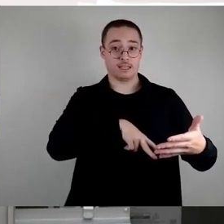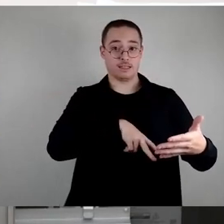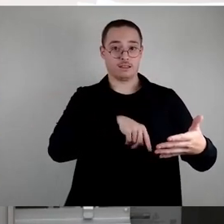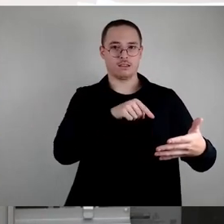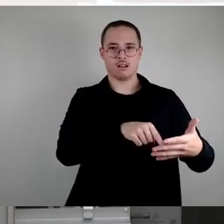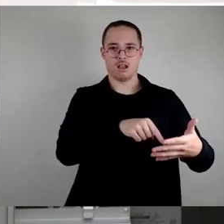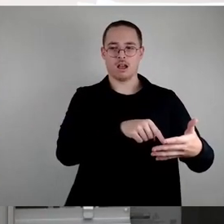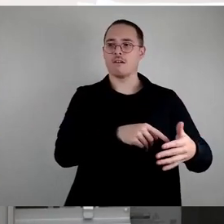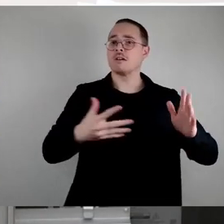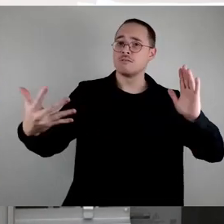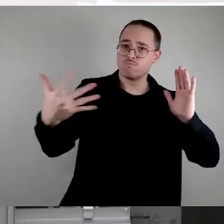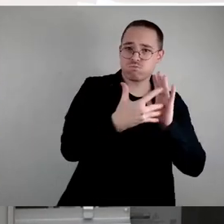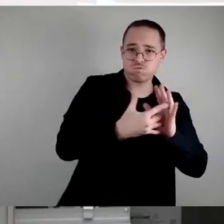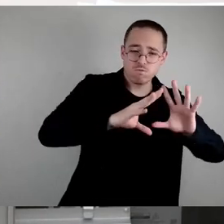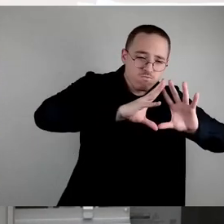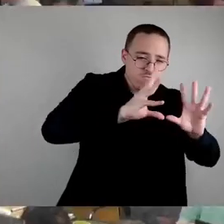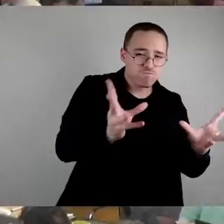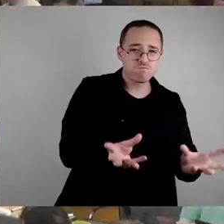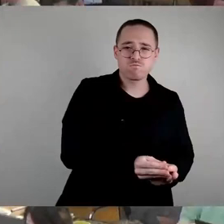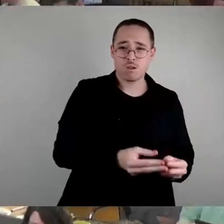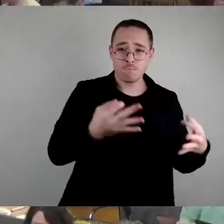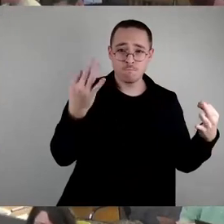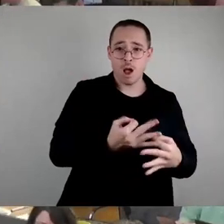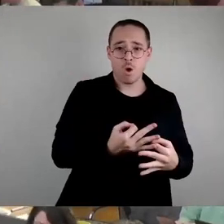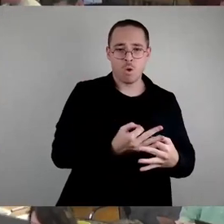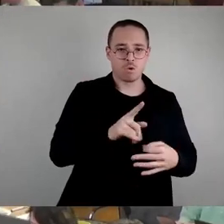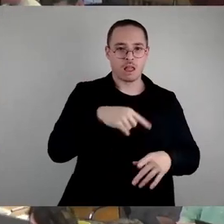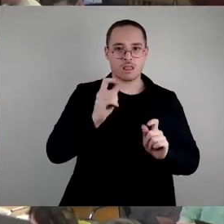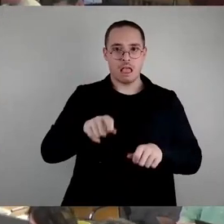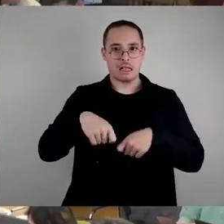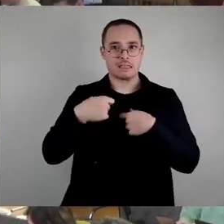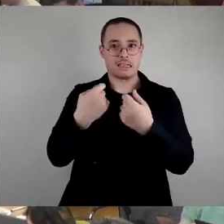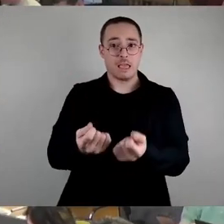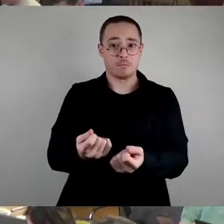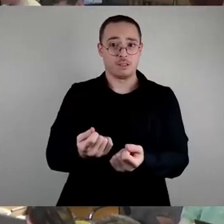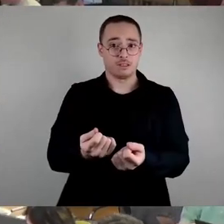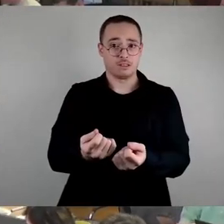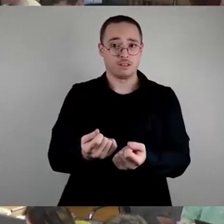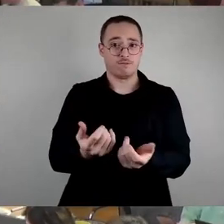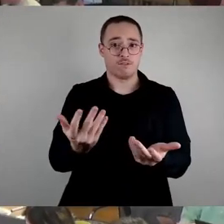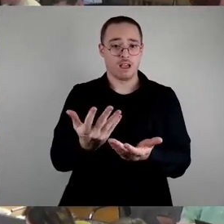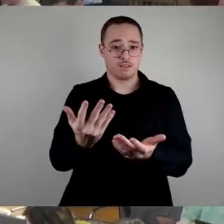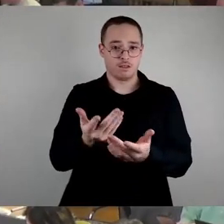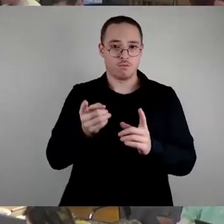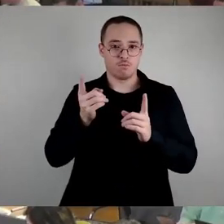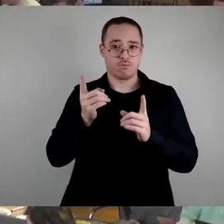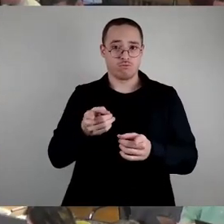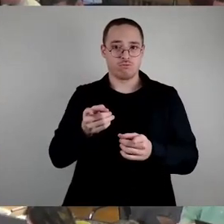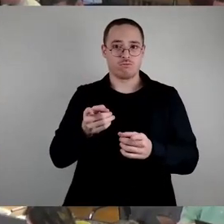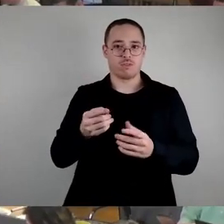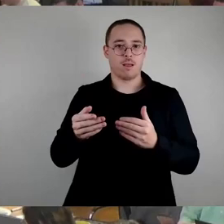auch wirklich bis ins Extenso beschrieben wird, dann als Ergebnis rauskommt, dass wir so etwas wie Mieterinnen und Mieterbeiräte brauchen.